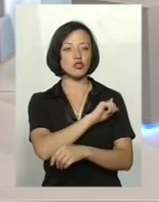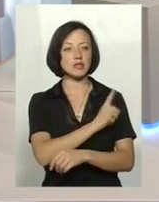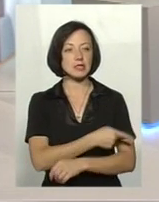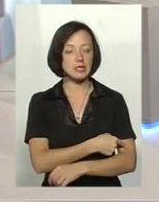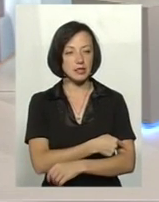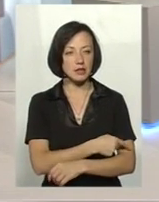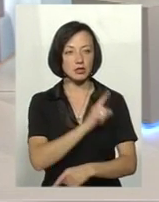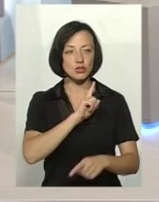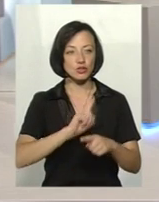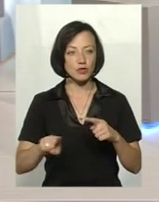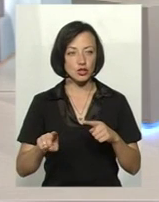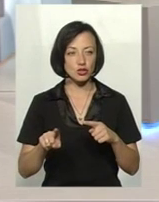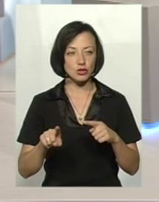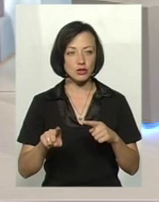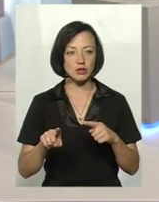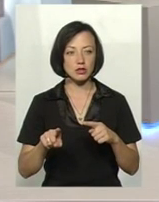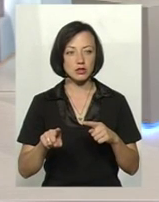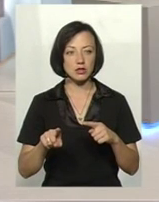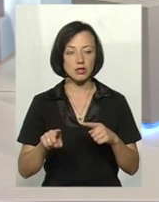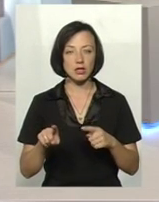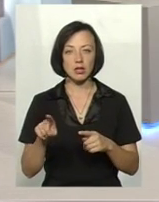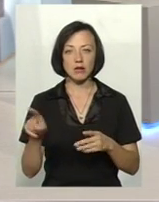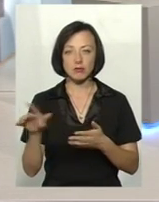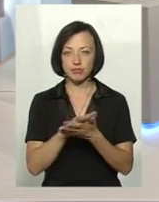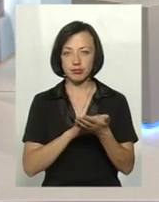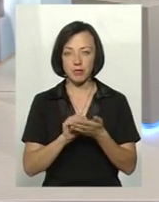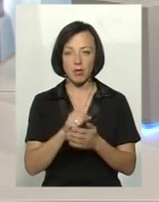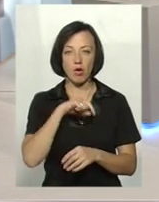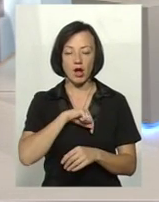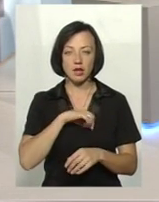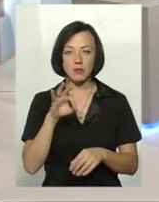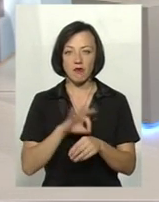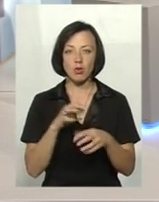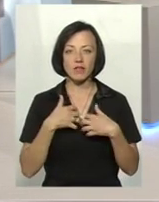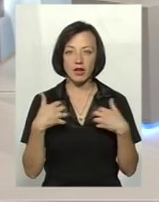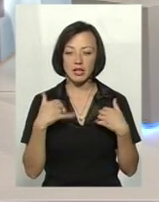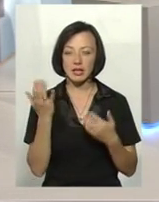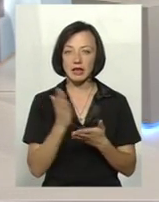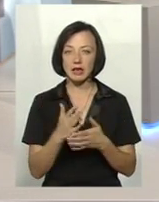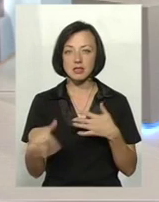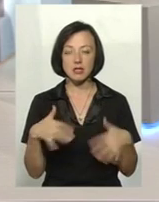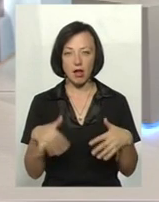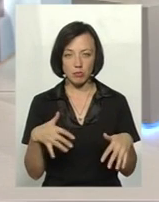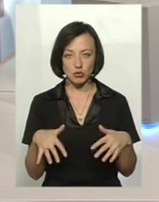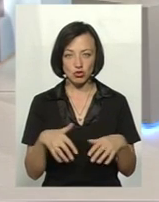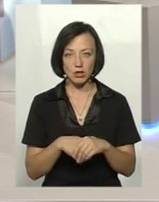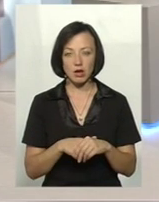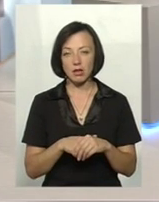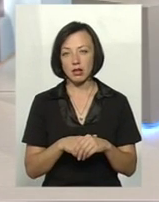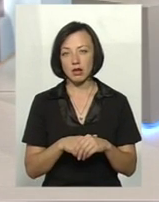який швидше вражає організм тварини хворої, є дещо слабший, наскільки я розумію.